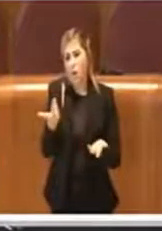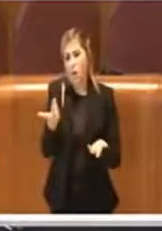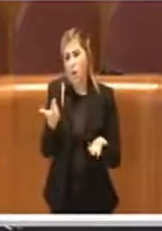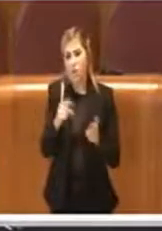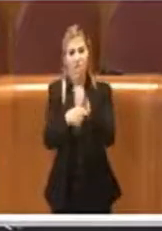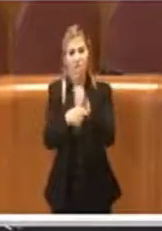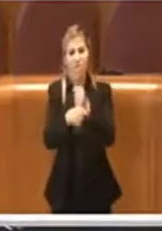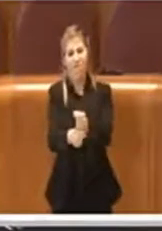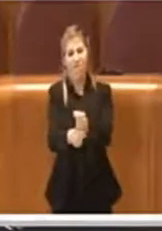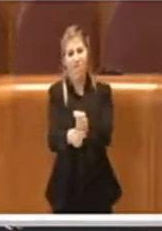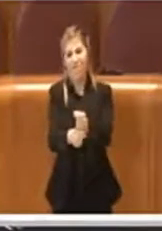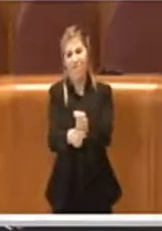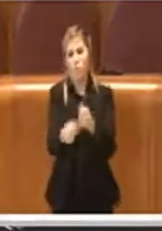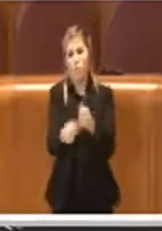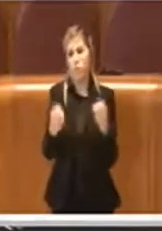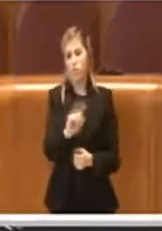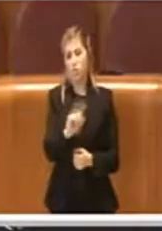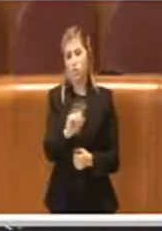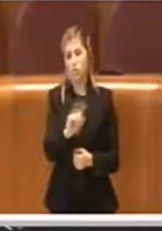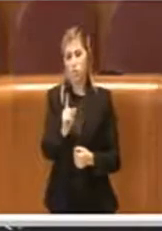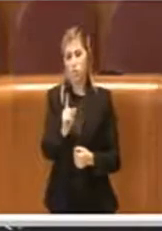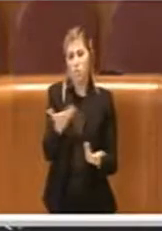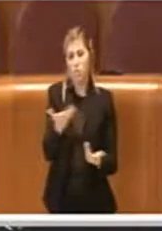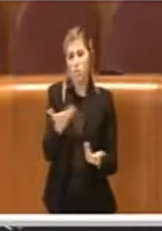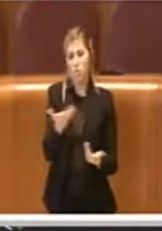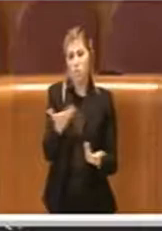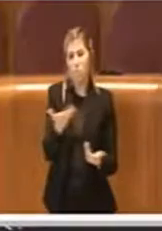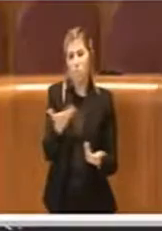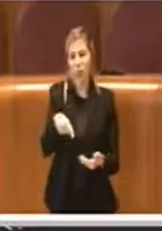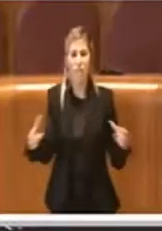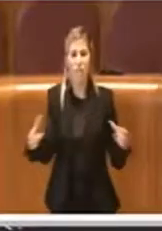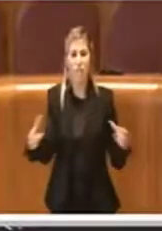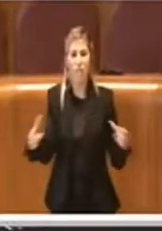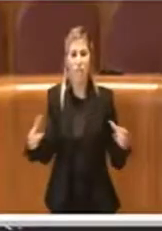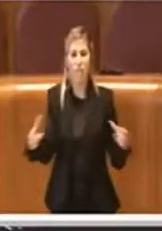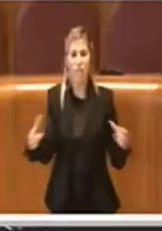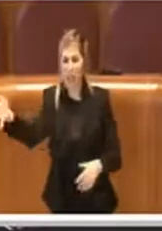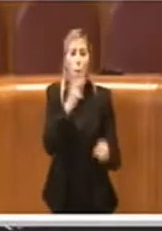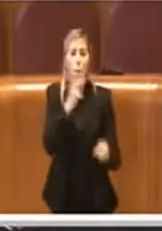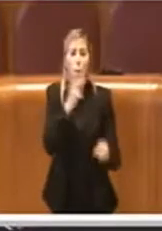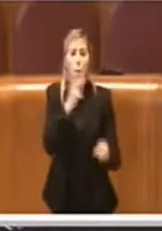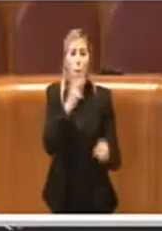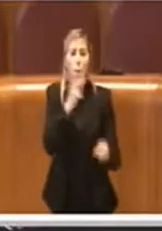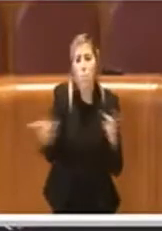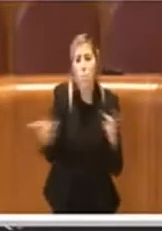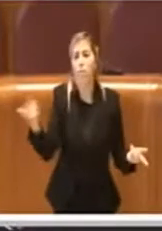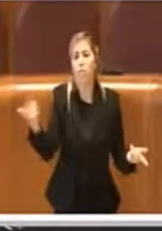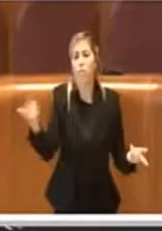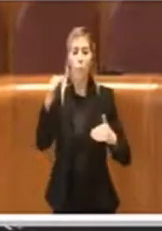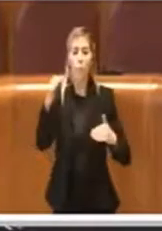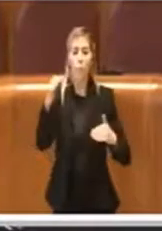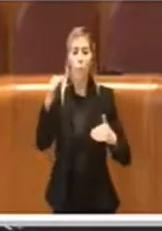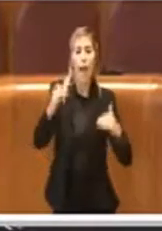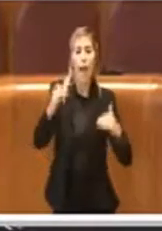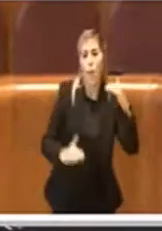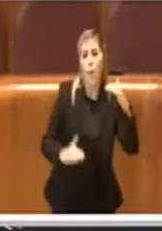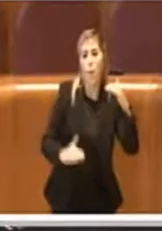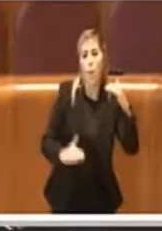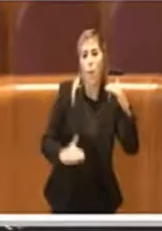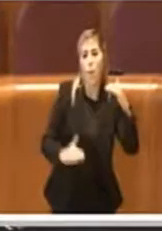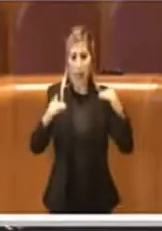mi sembra giusto nei confronti di tutti gli altri cittadini. Io cerco sempre di trovare l'equilibrio, ripeto, anche